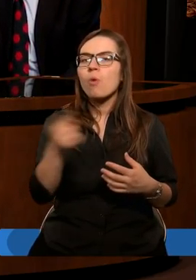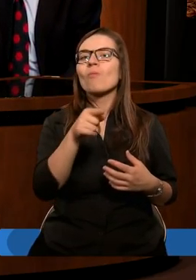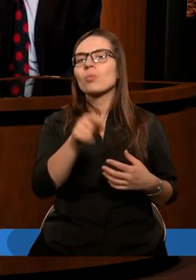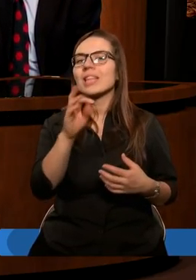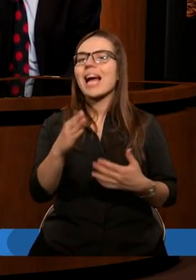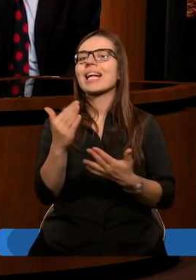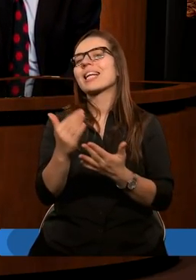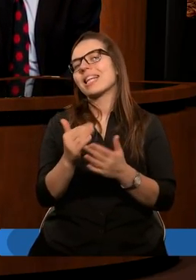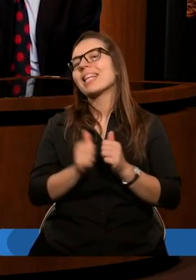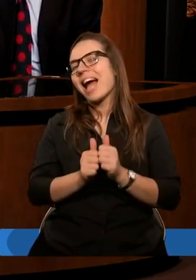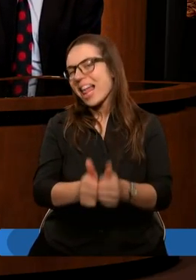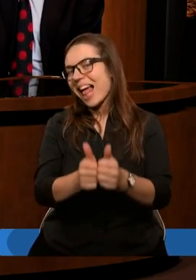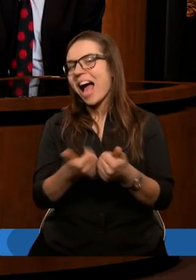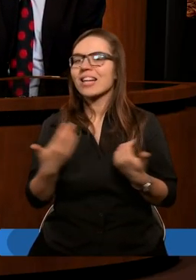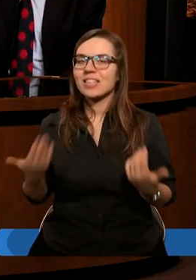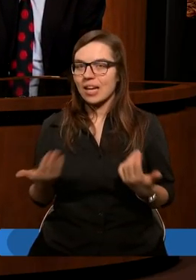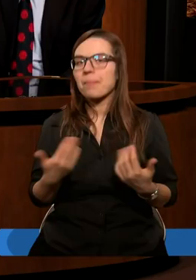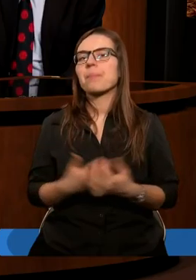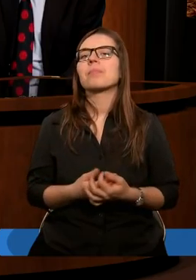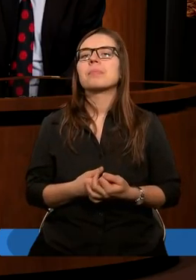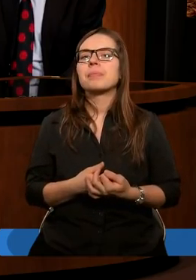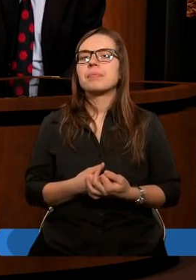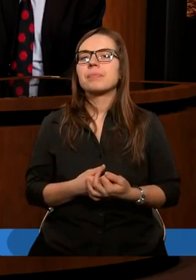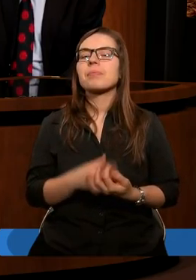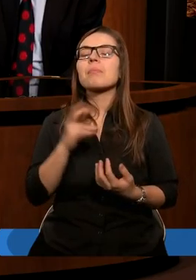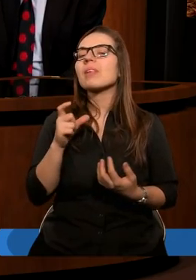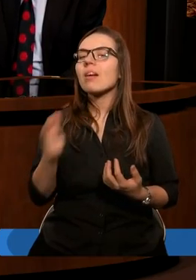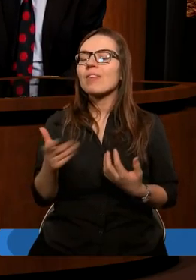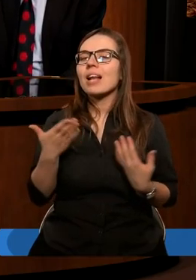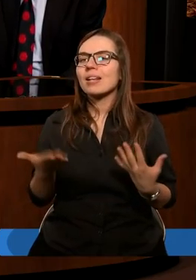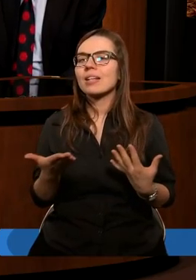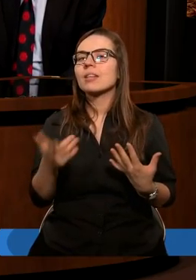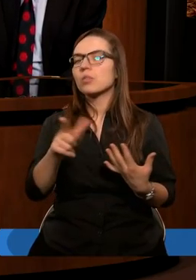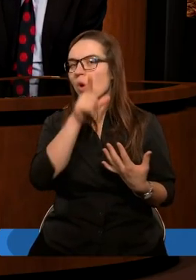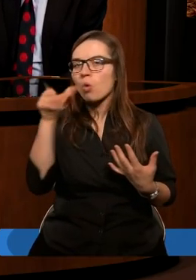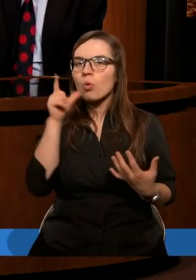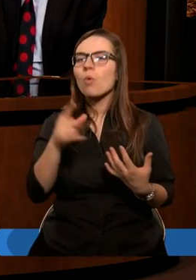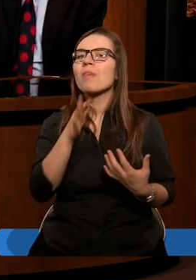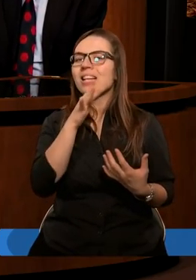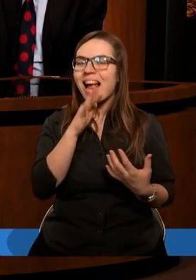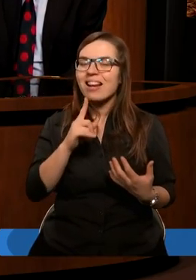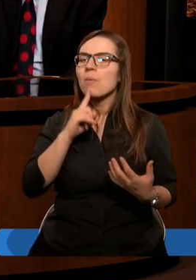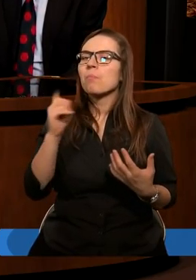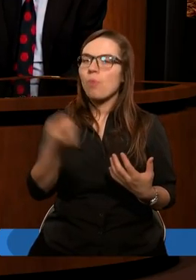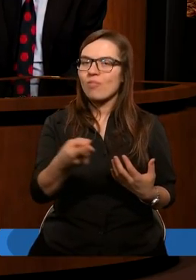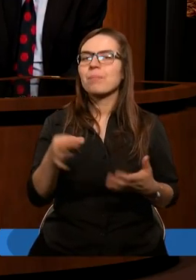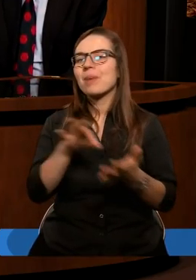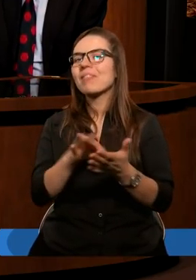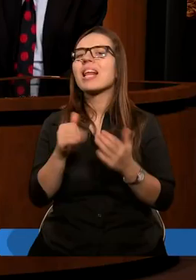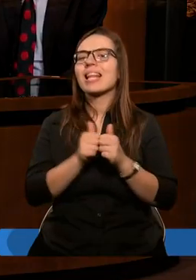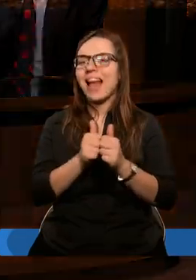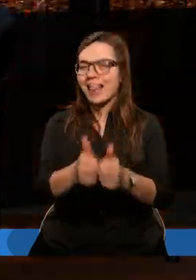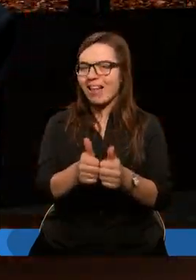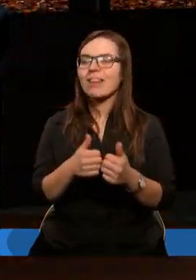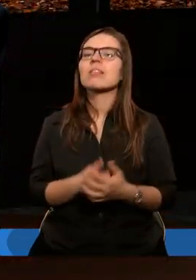takie zadanie ważne. Tak więc Bóg i Izraelitom powierzył pewne zadanie,